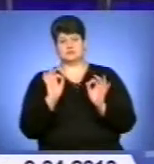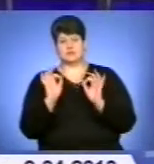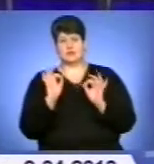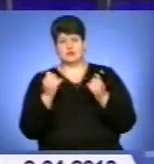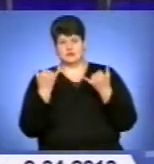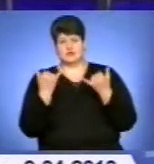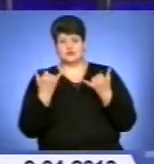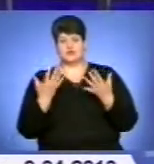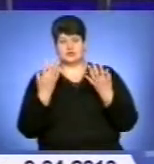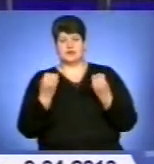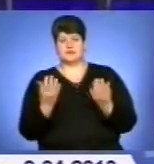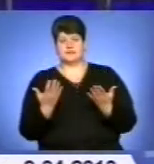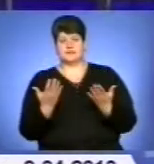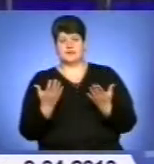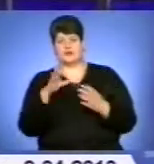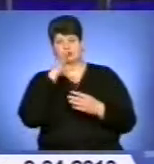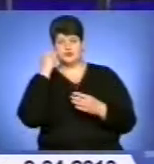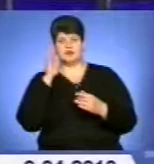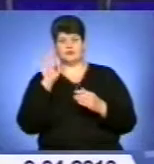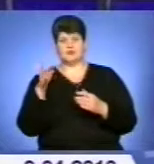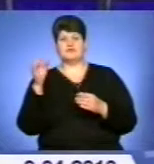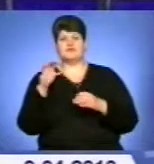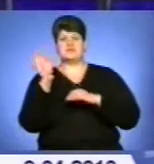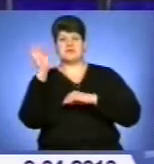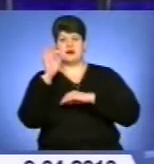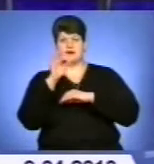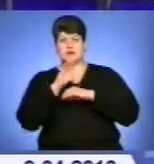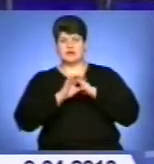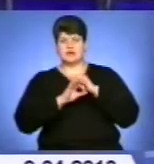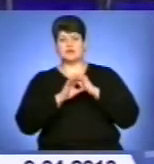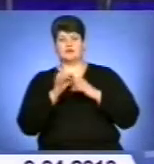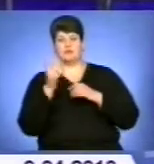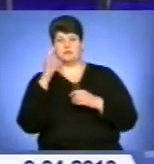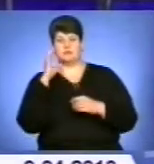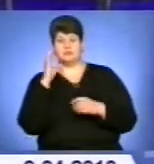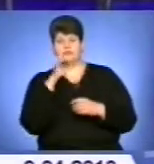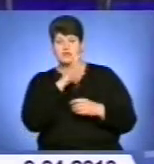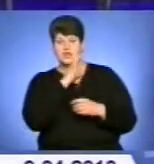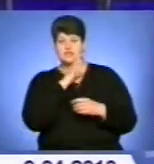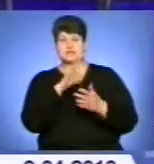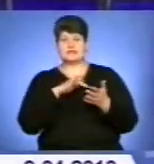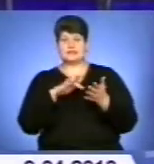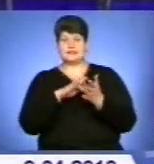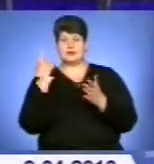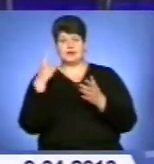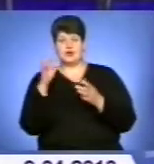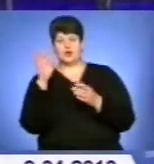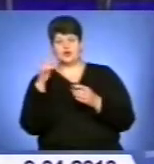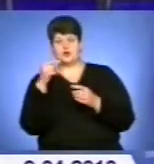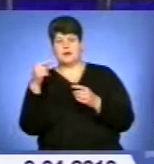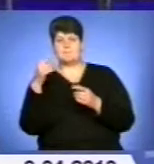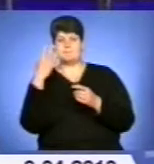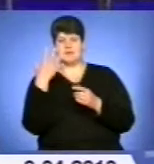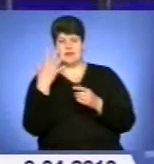на теперішньому рівні. У нічний час у західних, північних та центральних областях вона становитиме від нуля до мінус 5 градусів